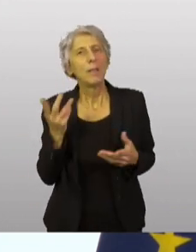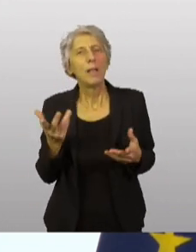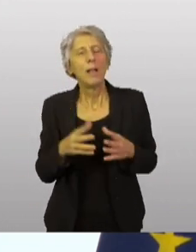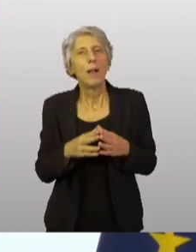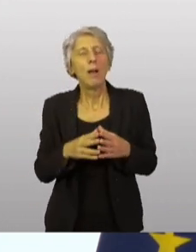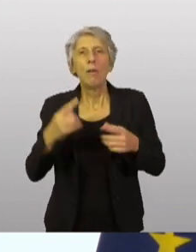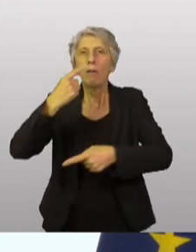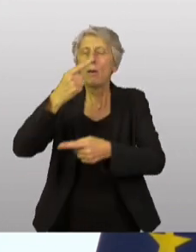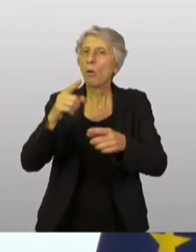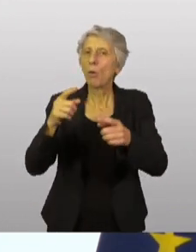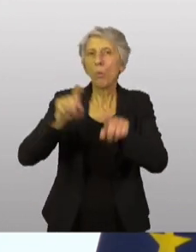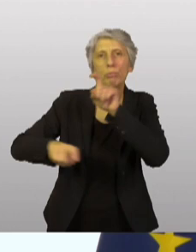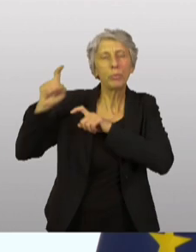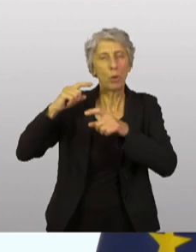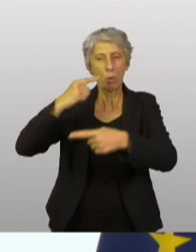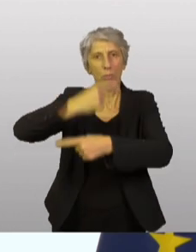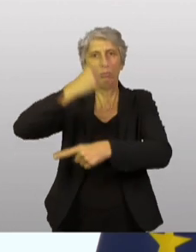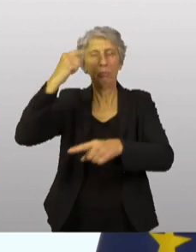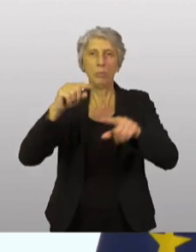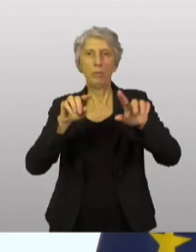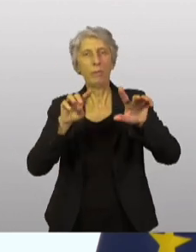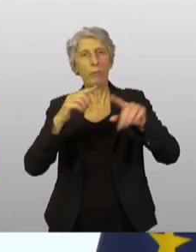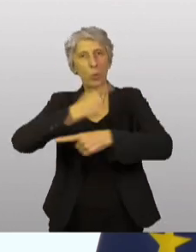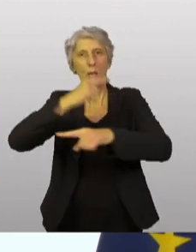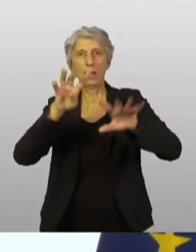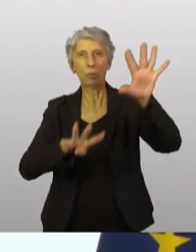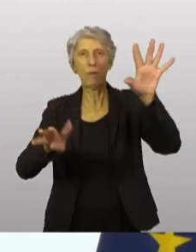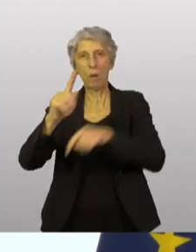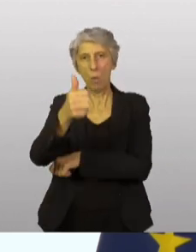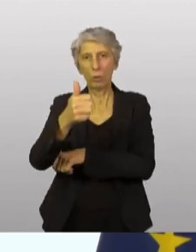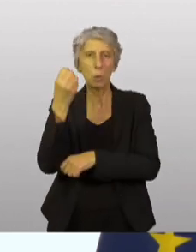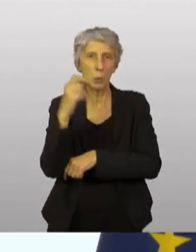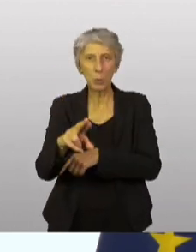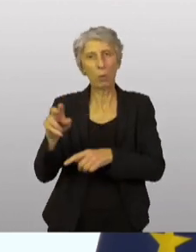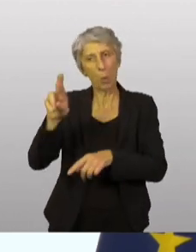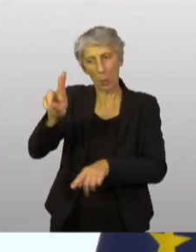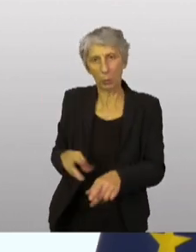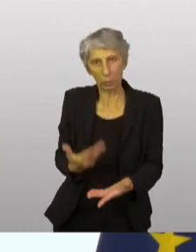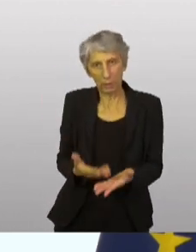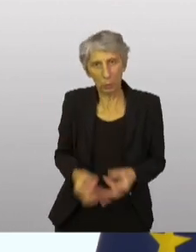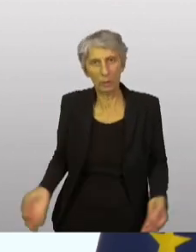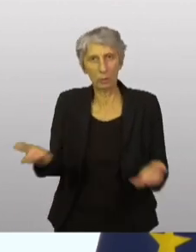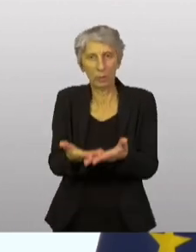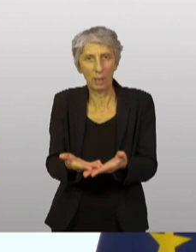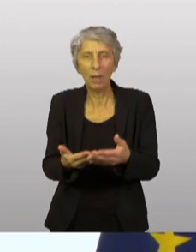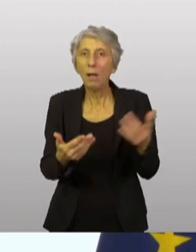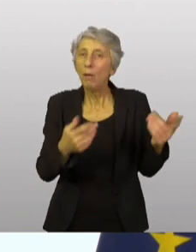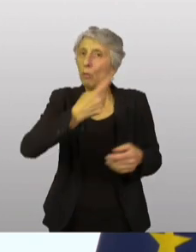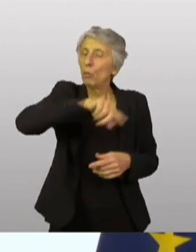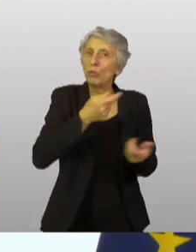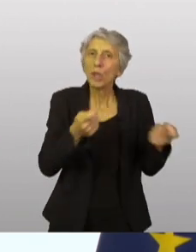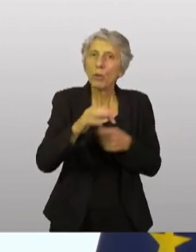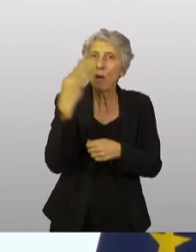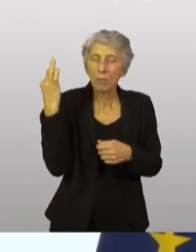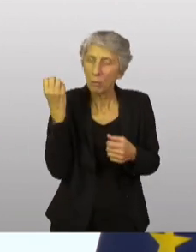frontières de 1991. Et la France et les dirigeants français n'ont aucun doute sur la souveraineté de l'Ukraine. La